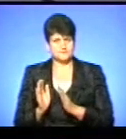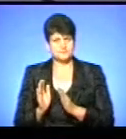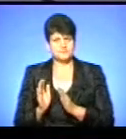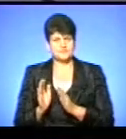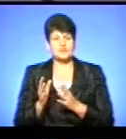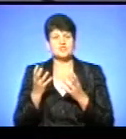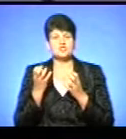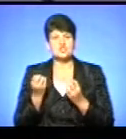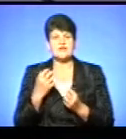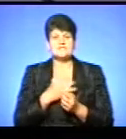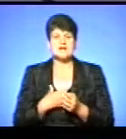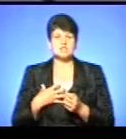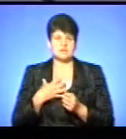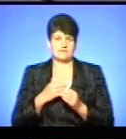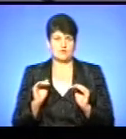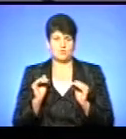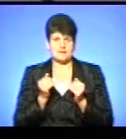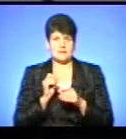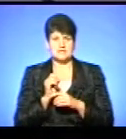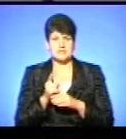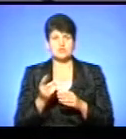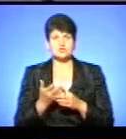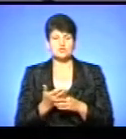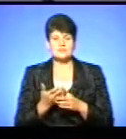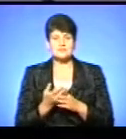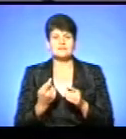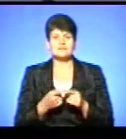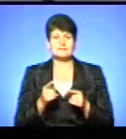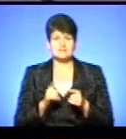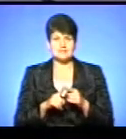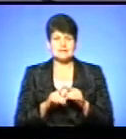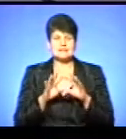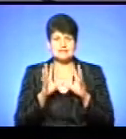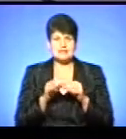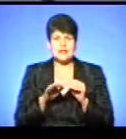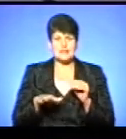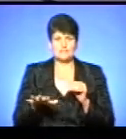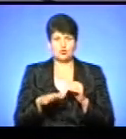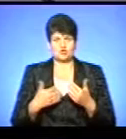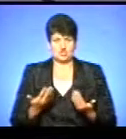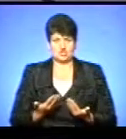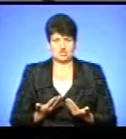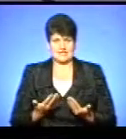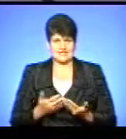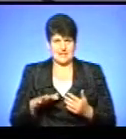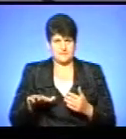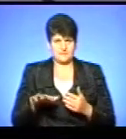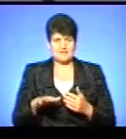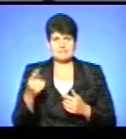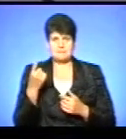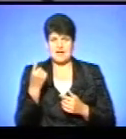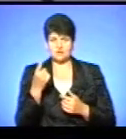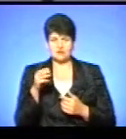Ще таке важливе обмеження щодо призначення субсидій – це загальна площа житла. Тобто, з 1 травня,